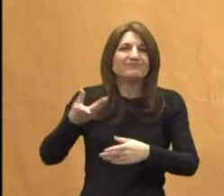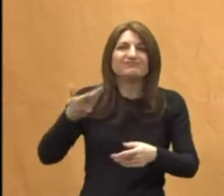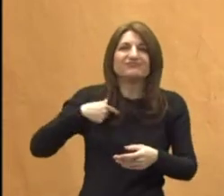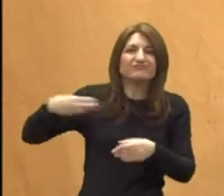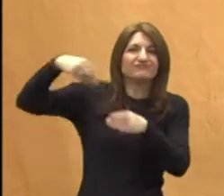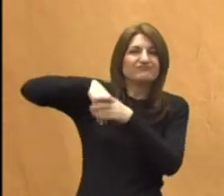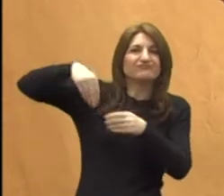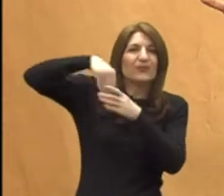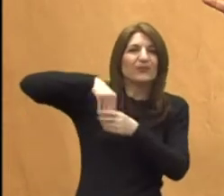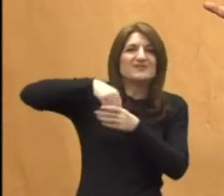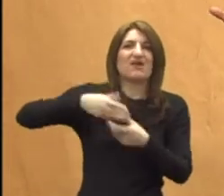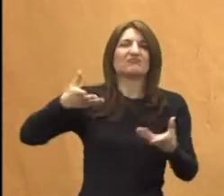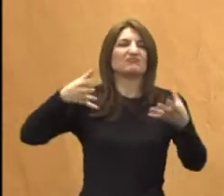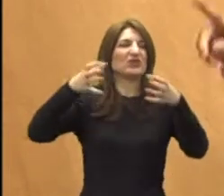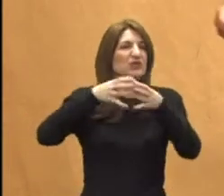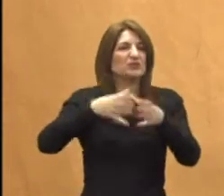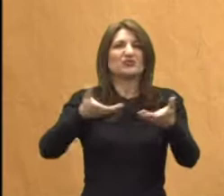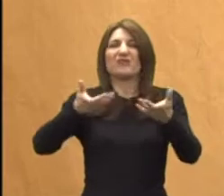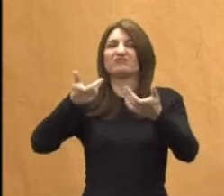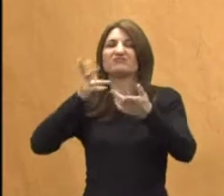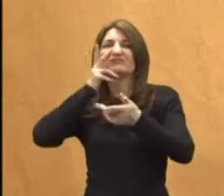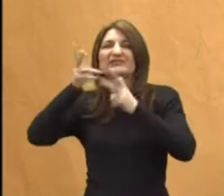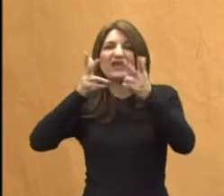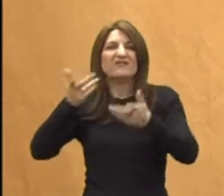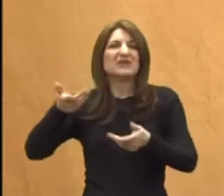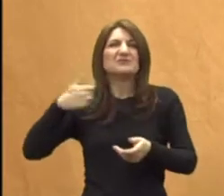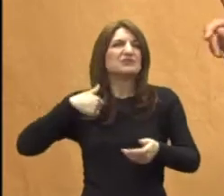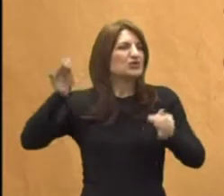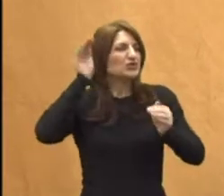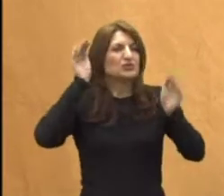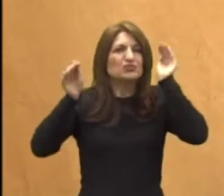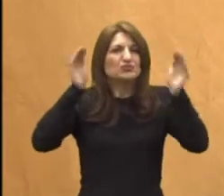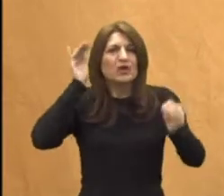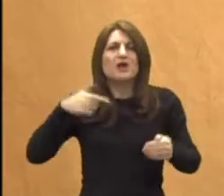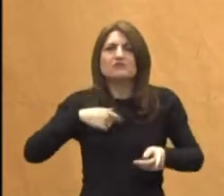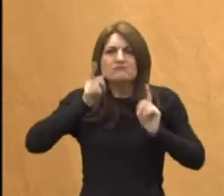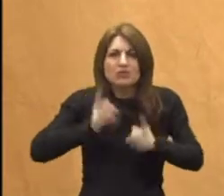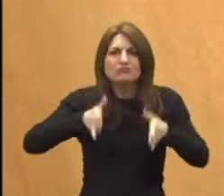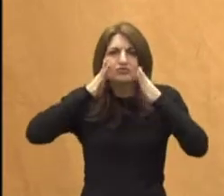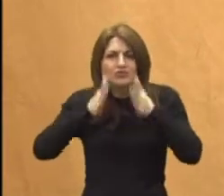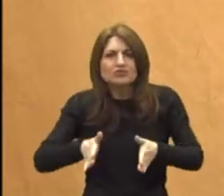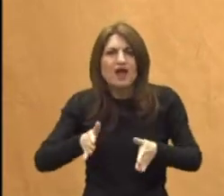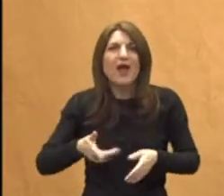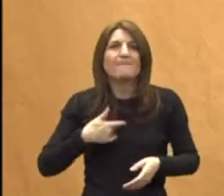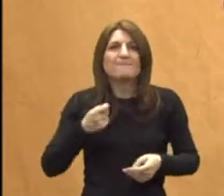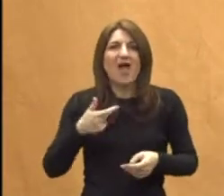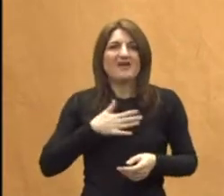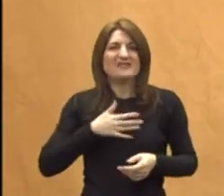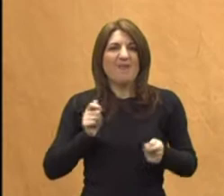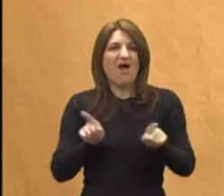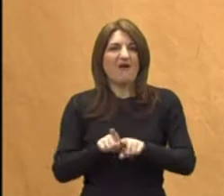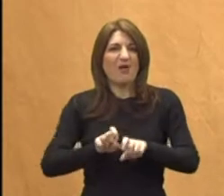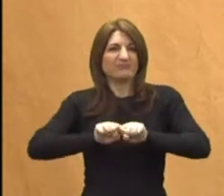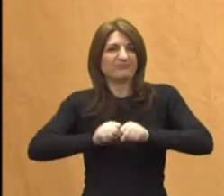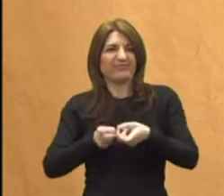okoline, društva, zahtjeva, slušanja, biti poslušan, mi počinjemo malo sebe i deformirati. Pa